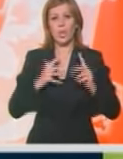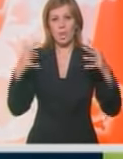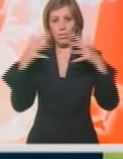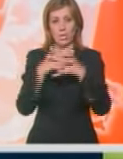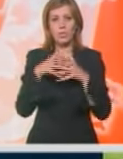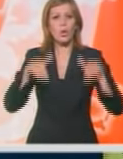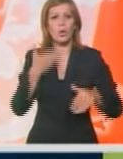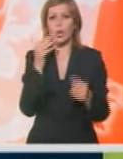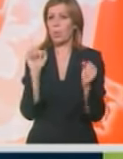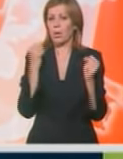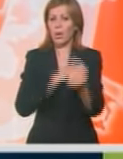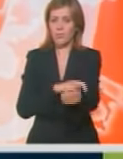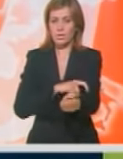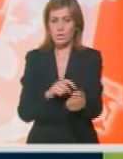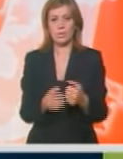igračima nema nervoze.